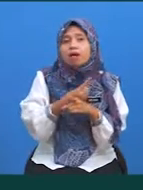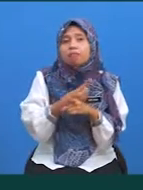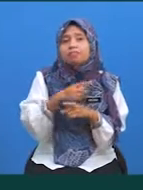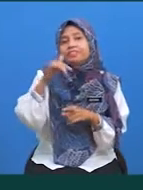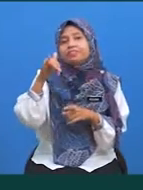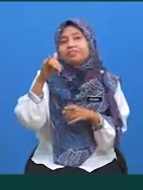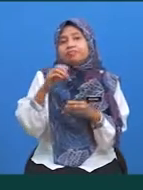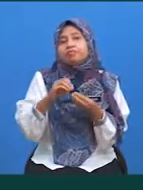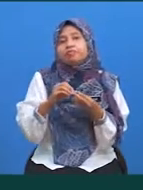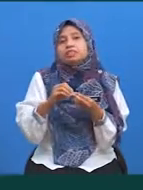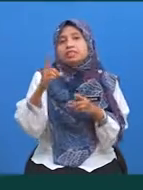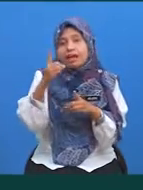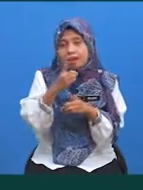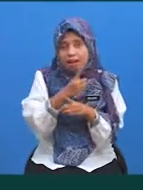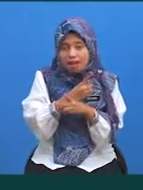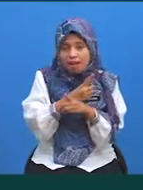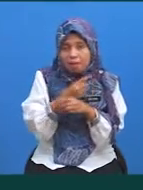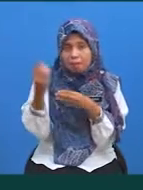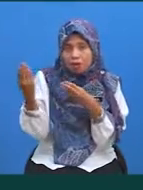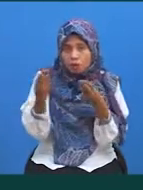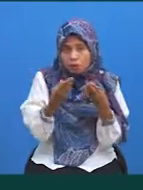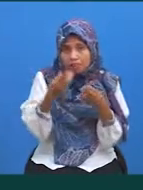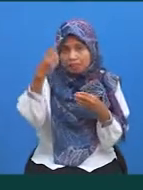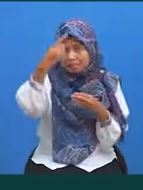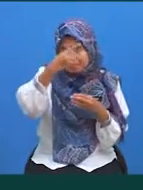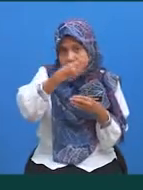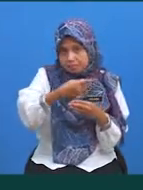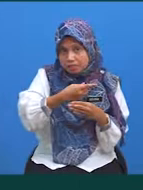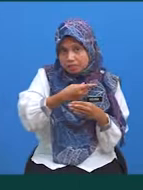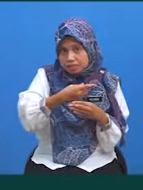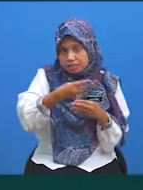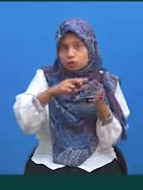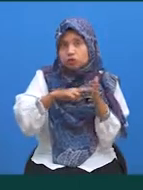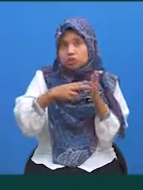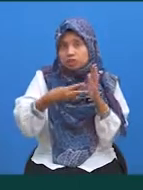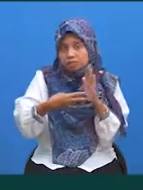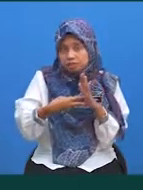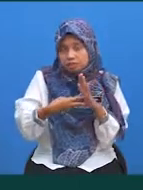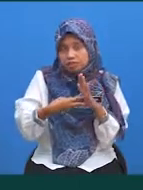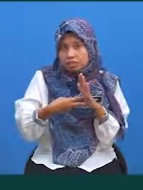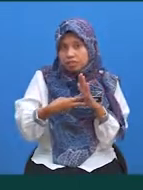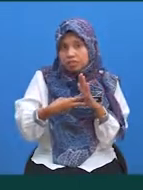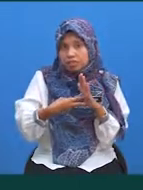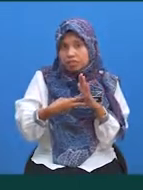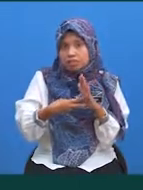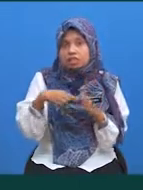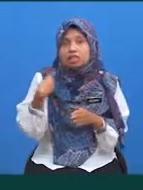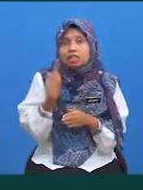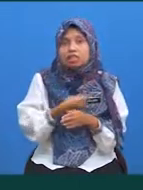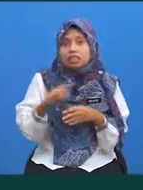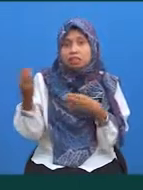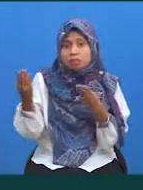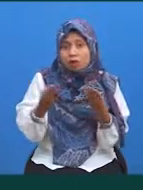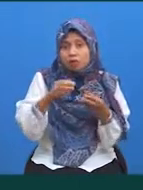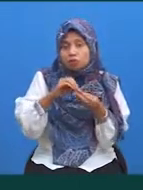Ya, Darab bawa ke depan Maksudnya apa? Maksudnya, kita bawa